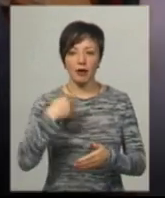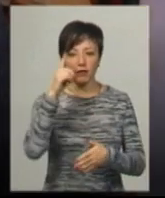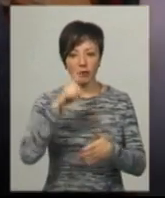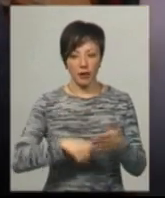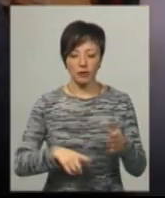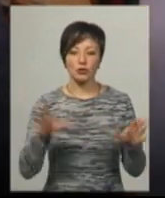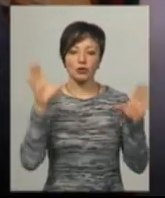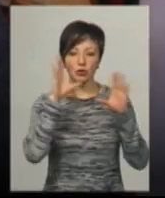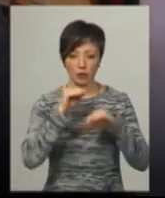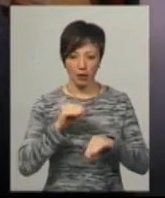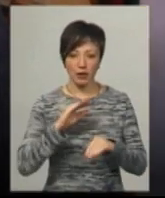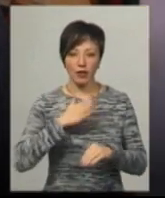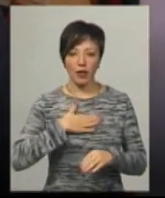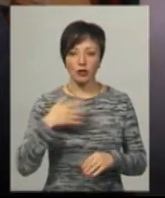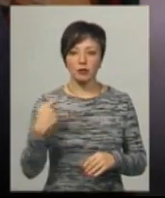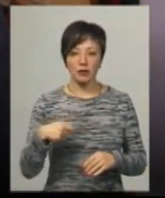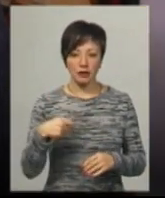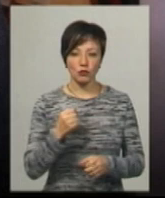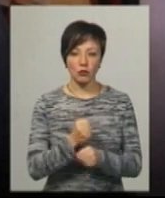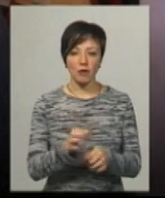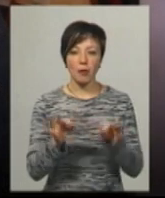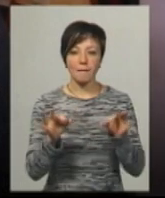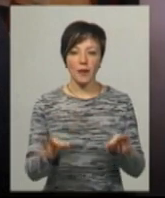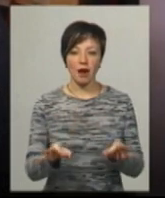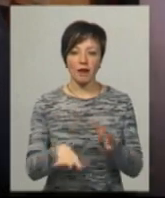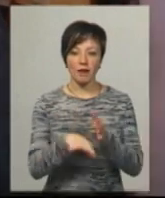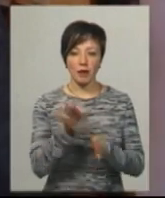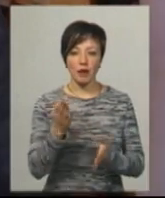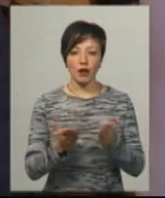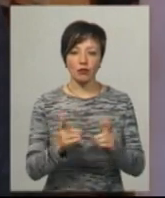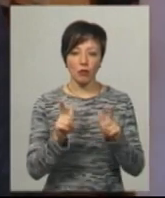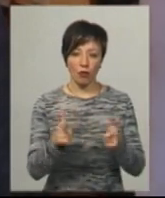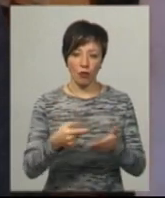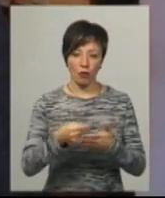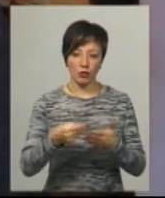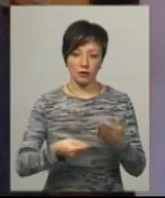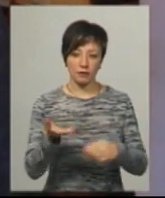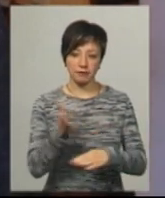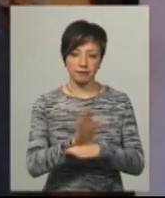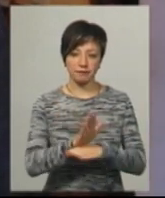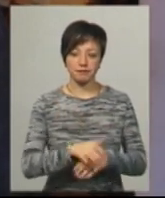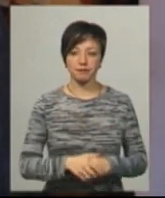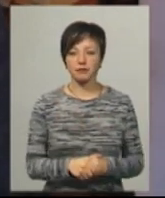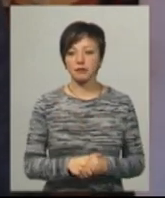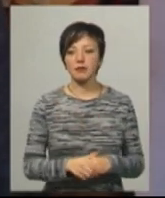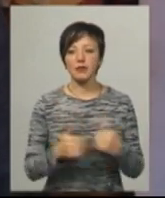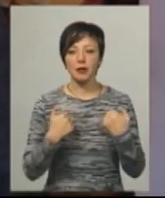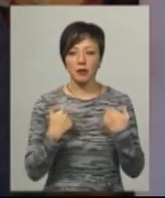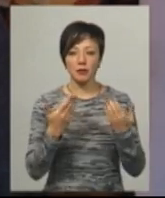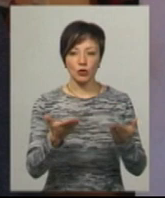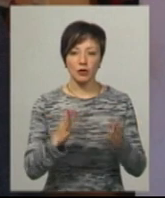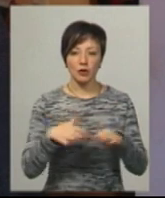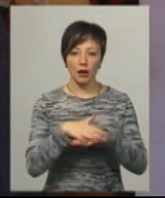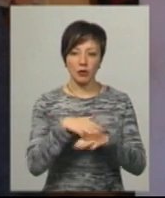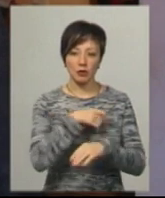справиться, адже наш президент, мабуть, зробив правильний вибір, якщо і погодив його, і виніс указ. Ми йому будемо як народні